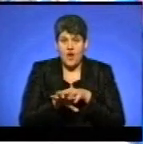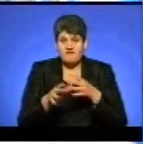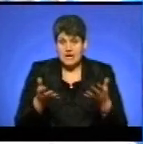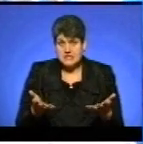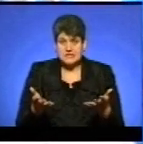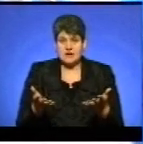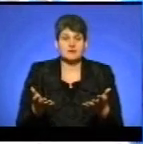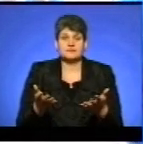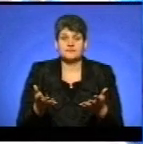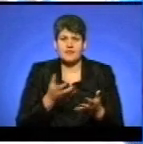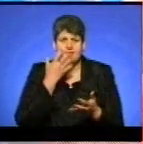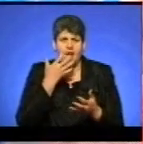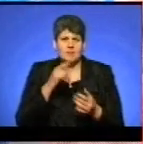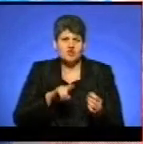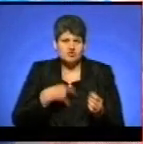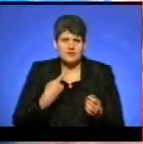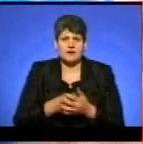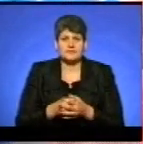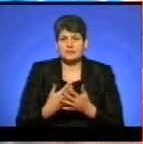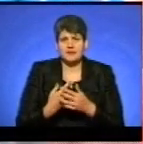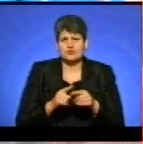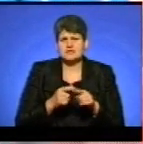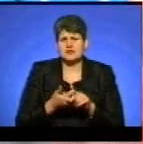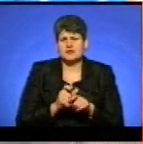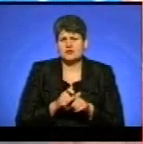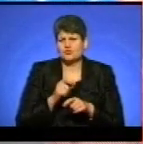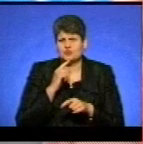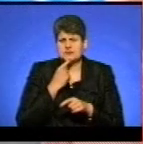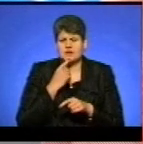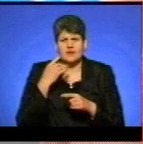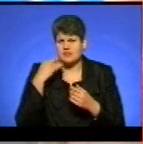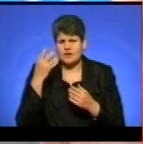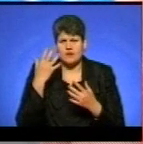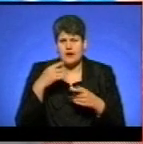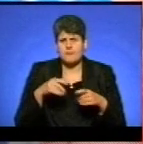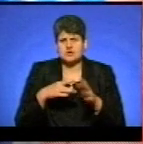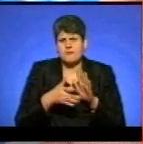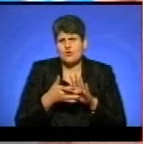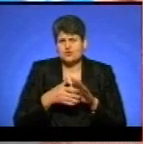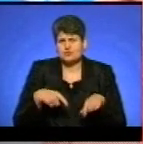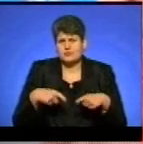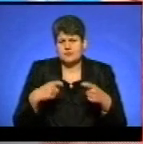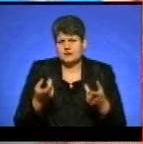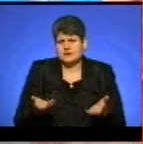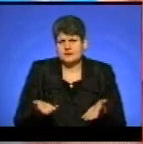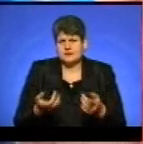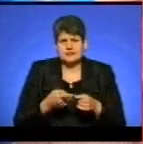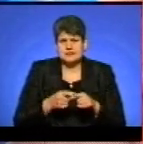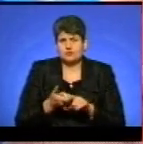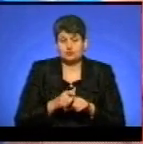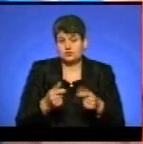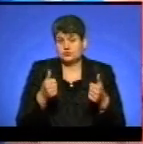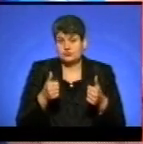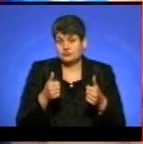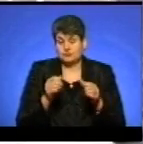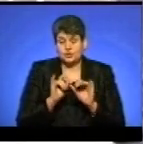теплих штанах. Напевно, це дуже складно. Я не уявляю, як можна босом обігти по такому. Це дуже круто. Я б не